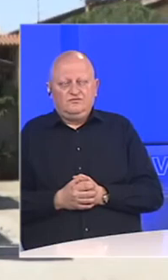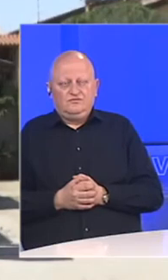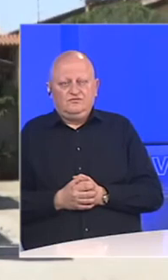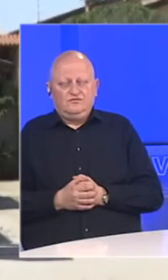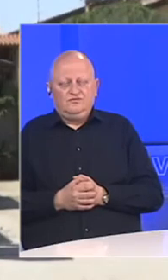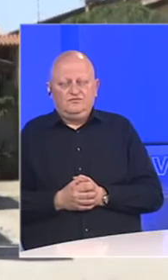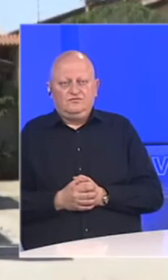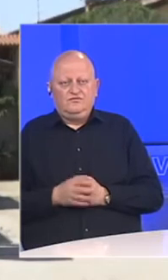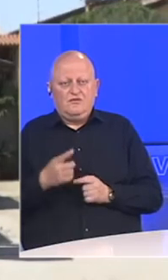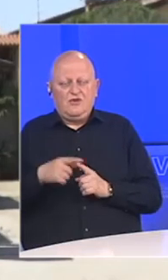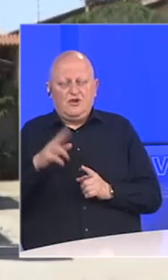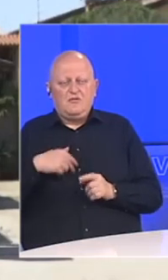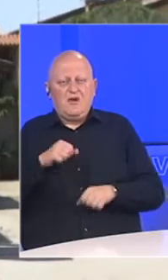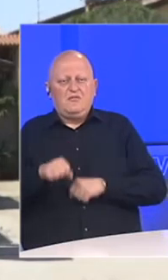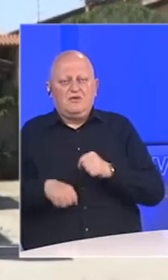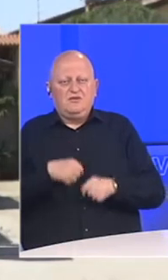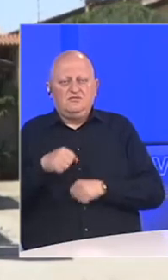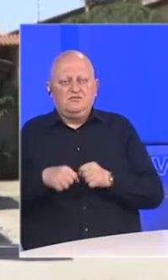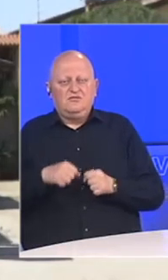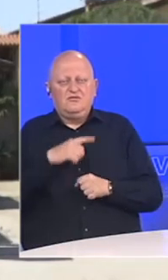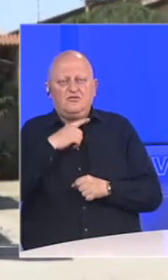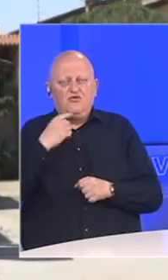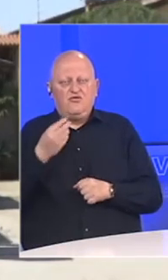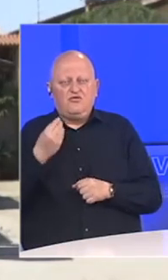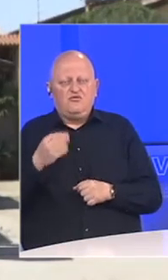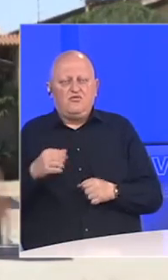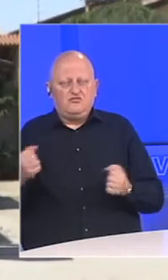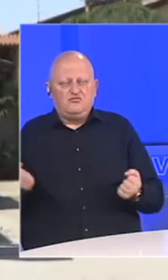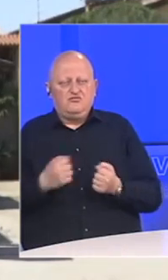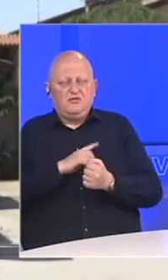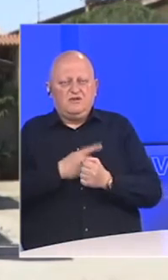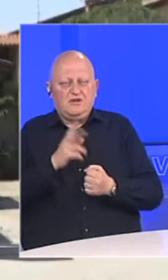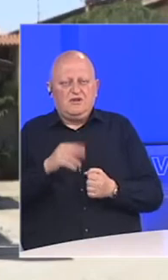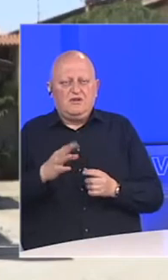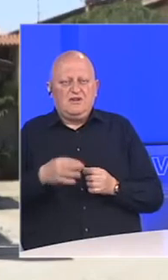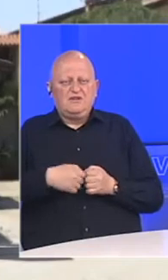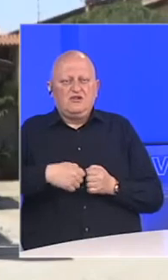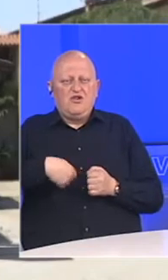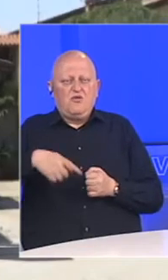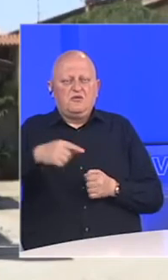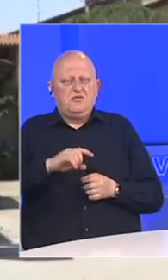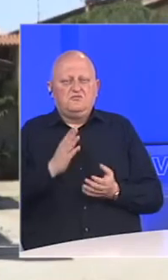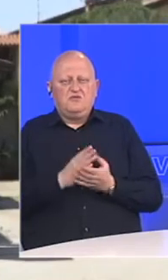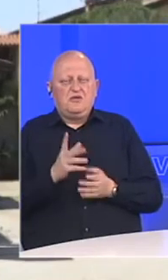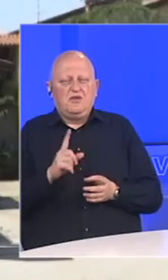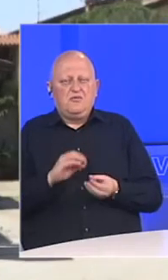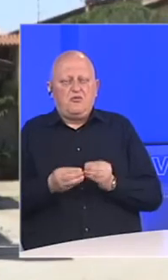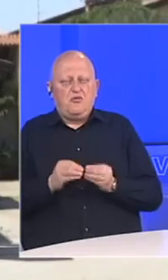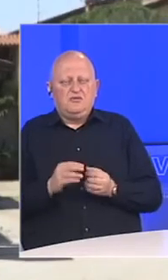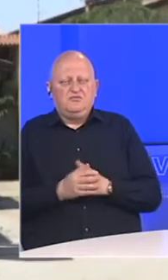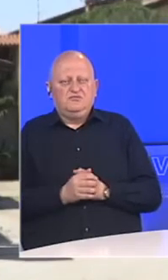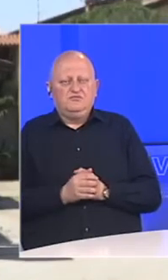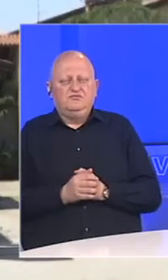S obzirom da imam bicikl i vozim ga te dovoljno dobru kondiciju, voziti 10 km dnevno meni ne predstavlja nikakav problem.